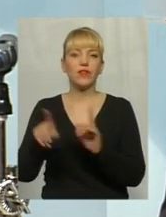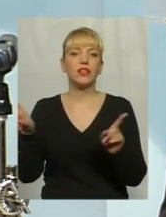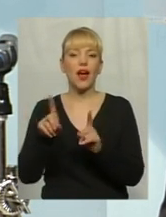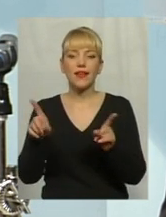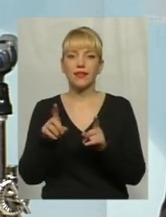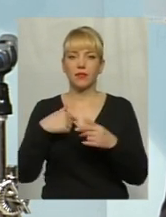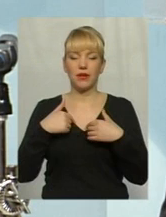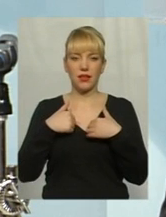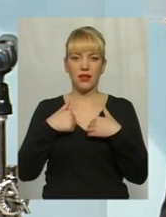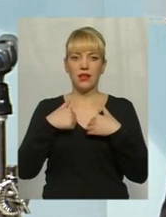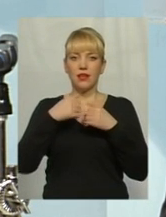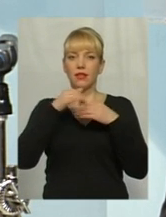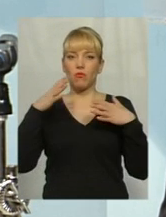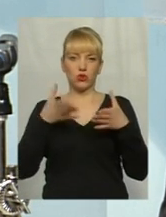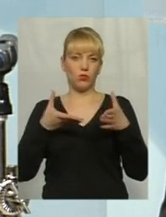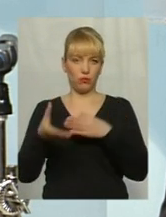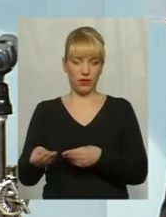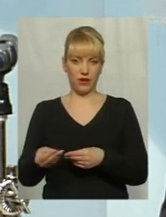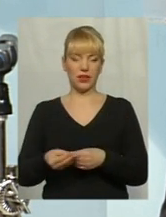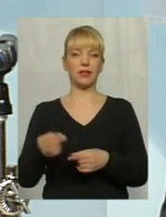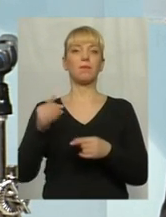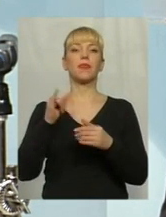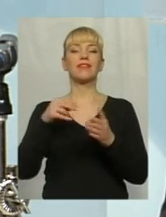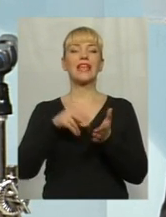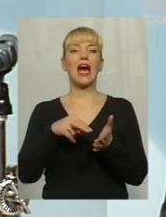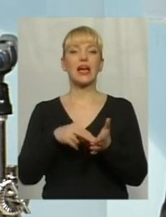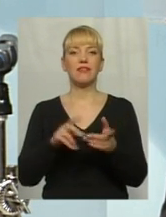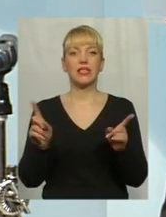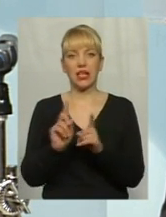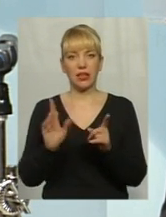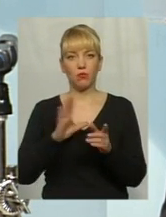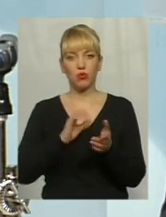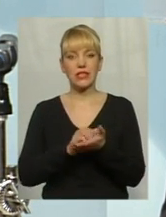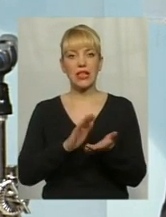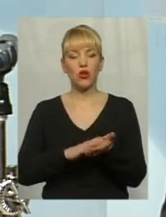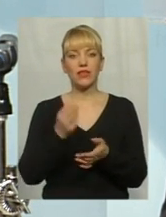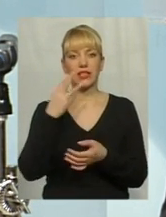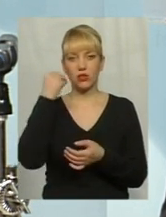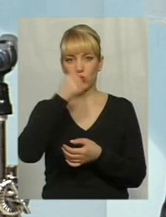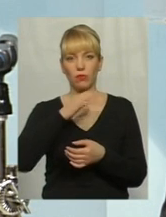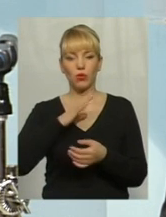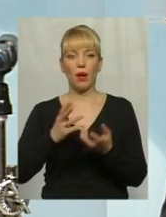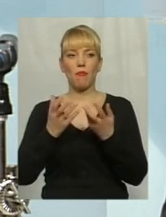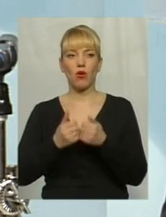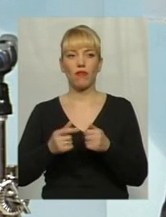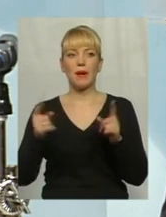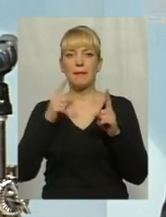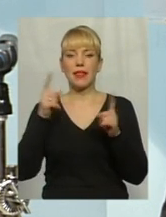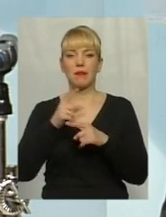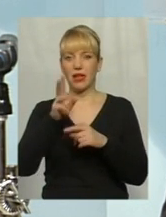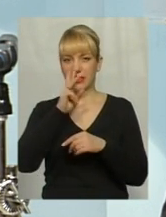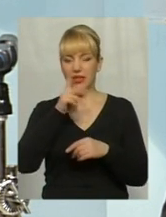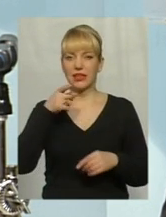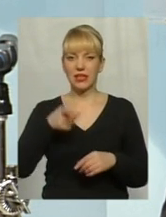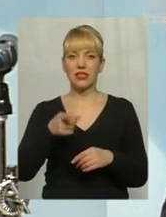не може впливати. В тарифі, який був встановлений в 2013 році, була порахована мінімальна заробітна плата –